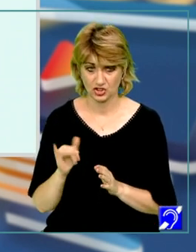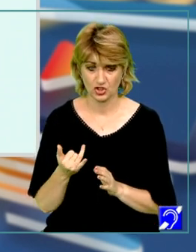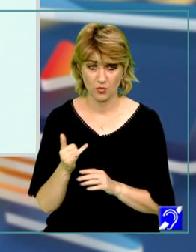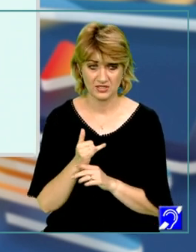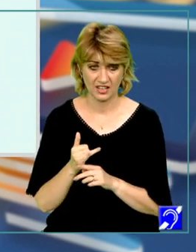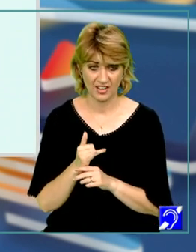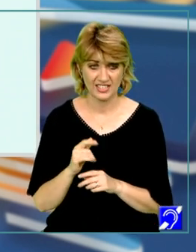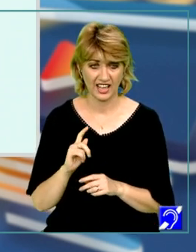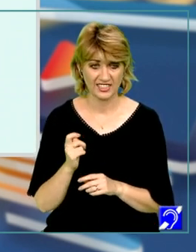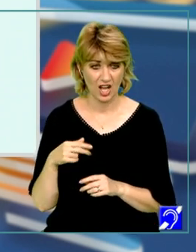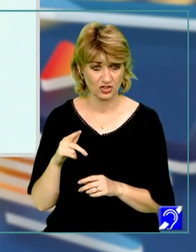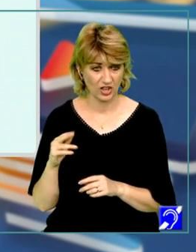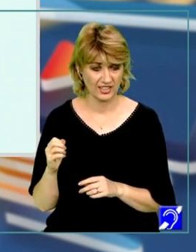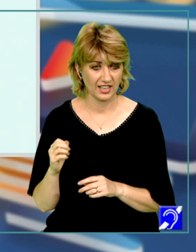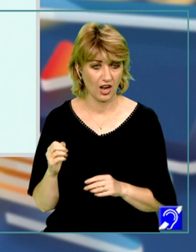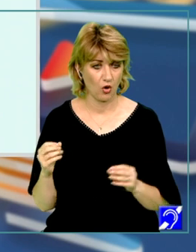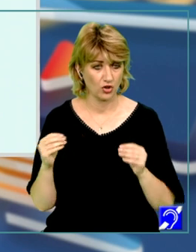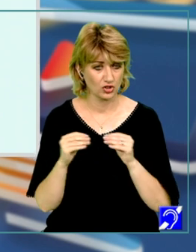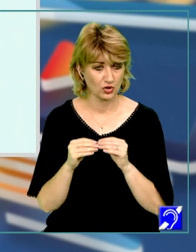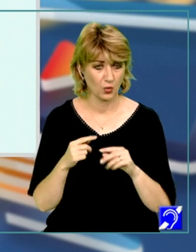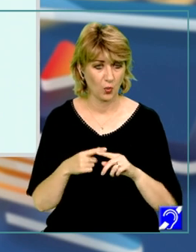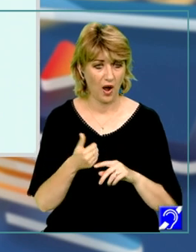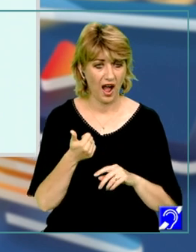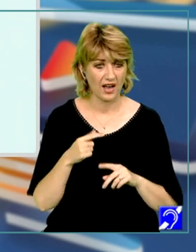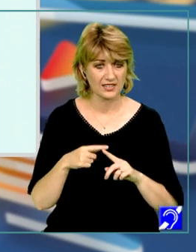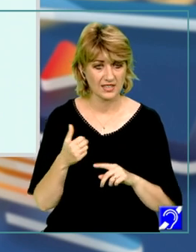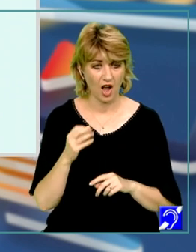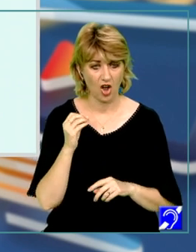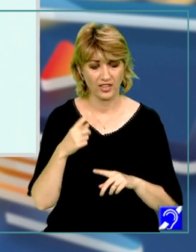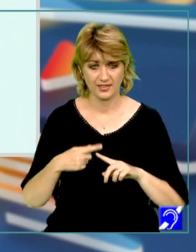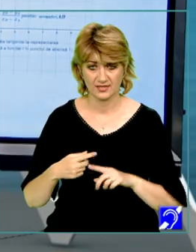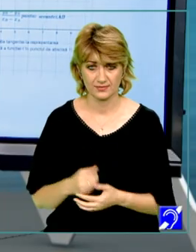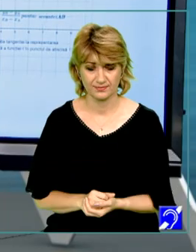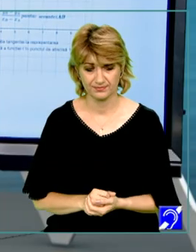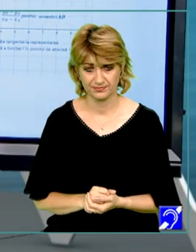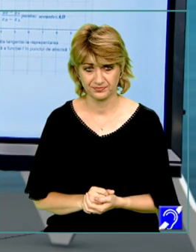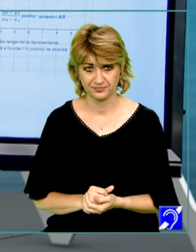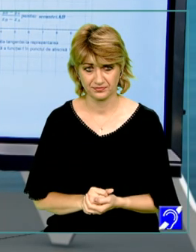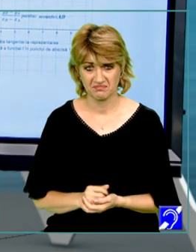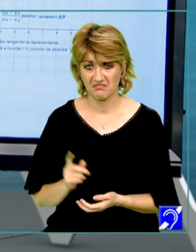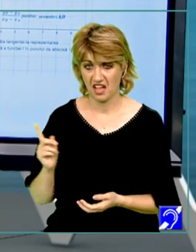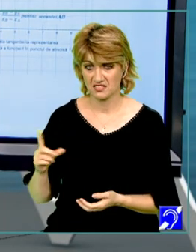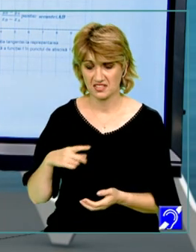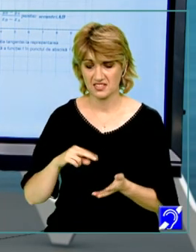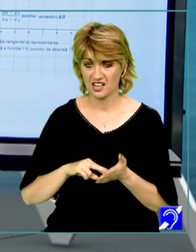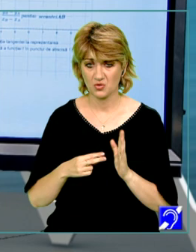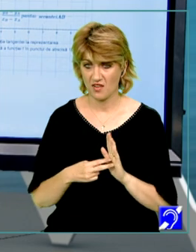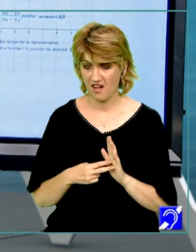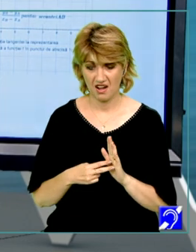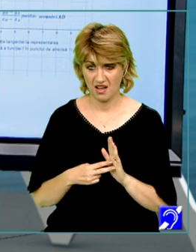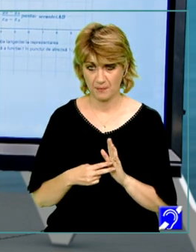observația că în acest caz ecuația corespunde chiar axei OX. Acesta este rezolvarea,